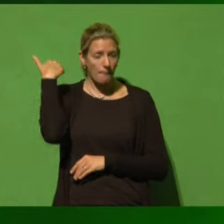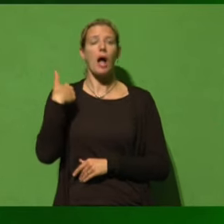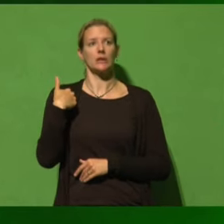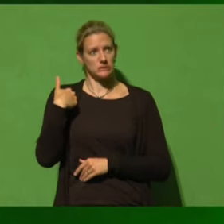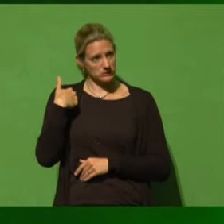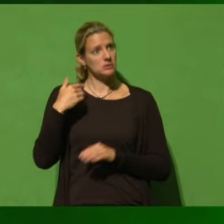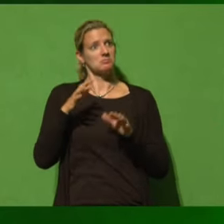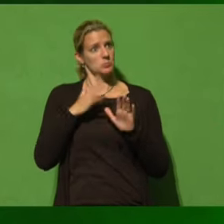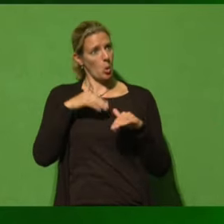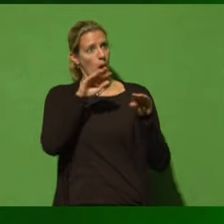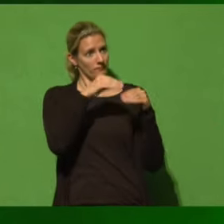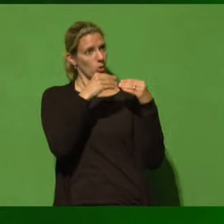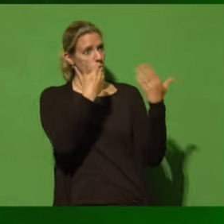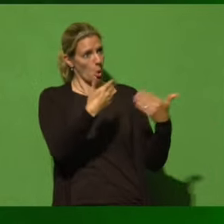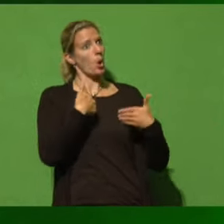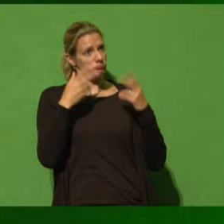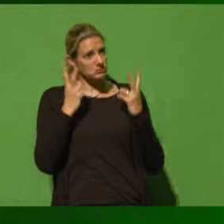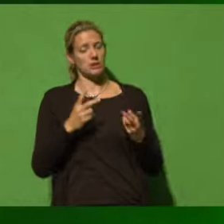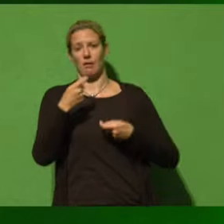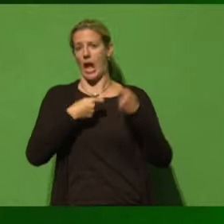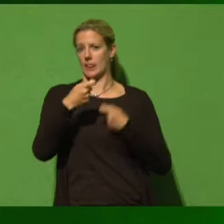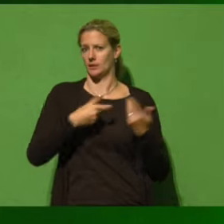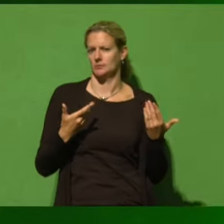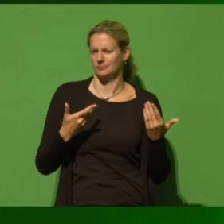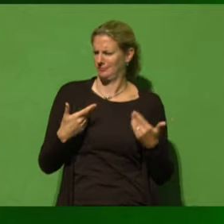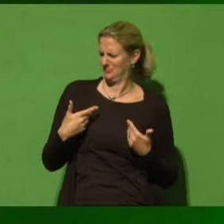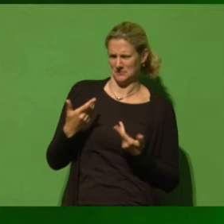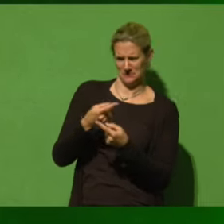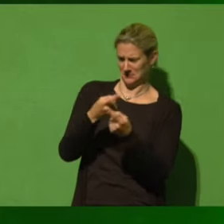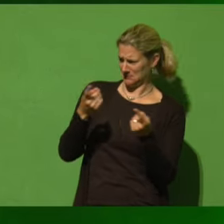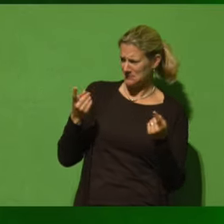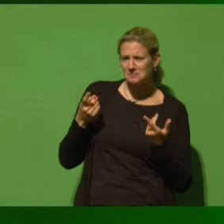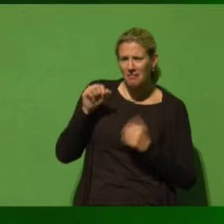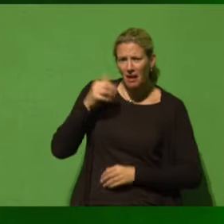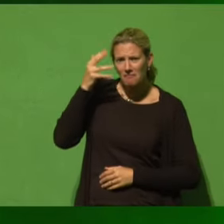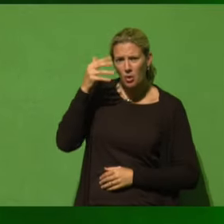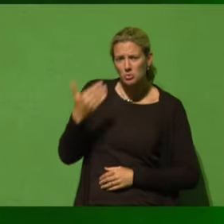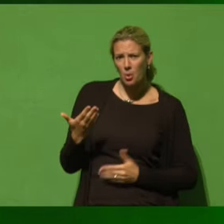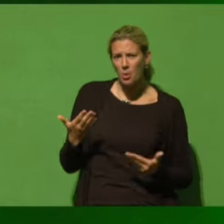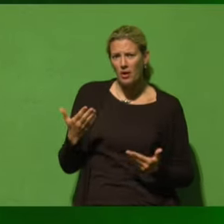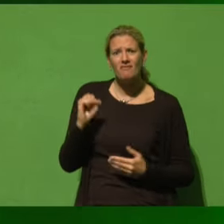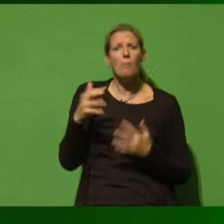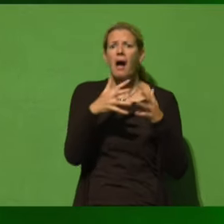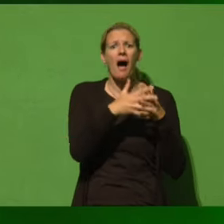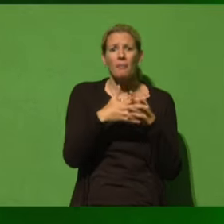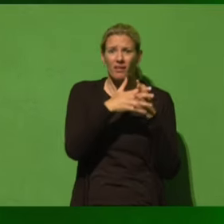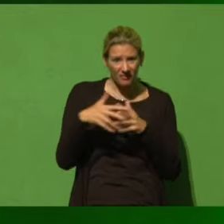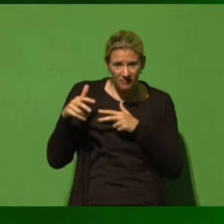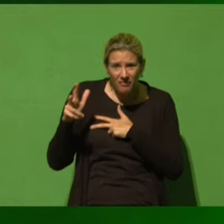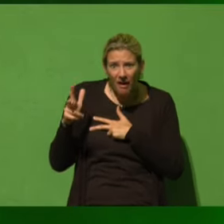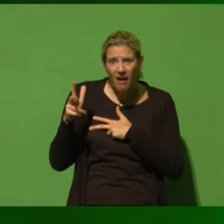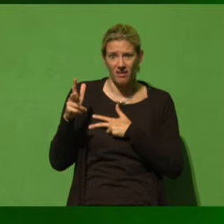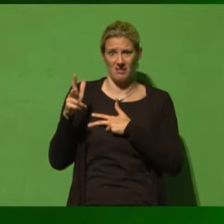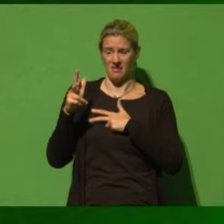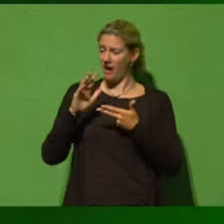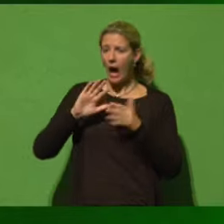Gewissen gehandelt. Kann sich einer, auch nur einer hier im Saal vorstellen. Denn die Amerikaner haben uns nie ein No-Spy-Abkommen